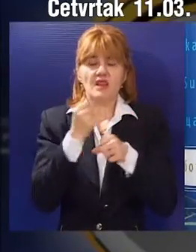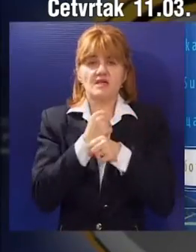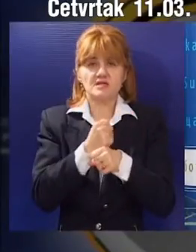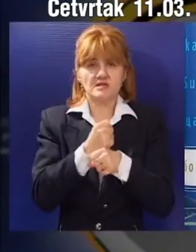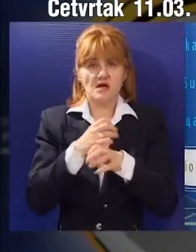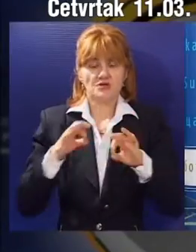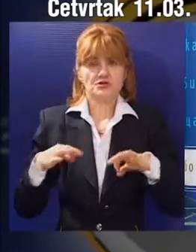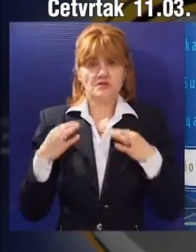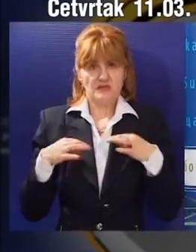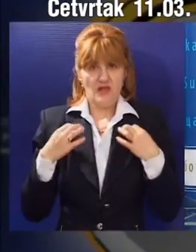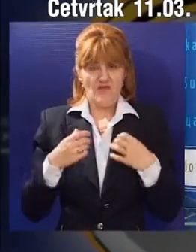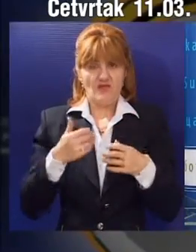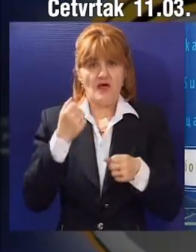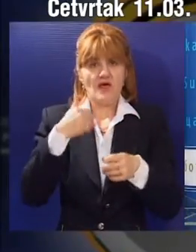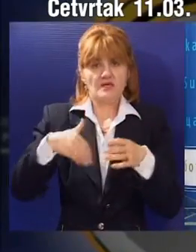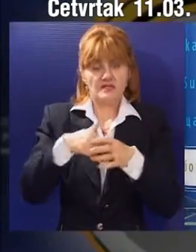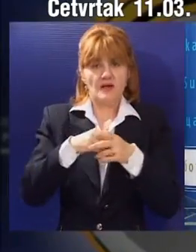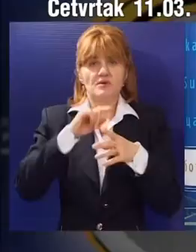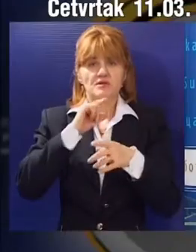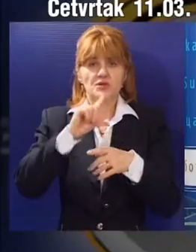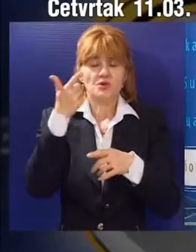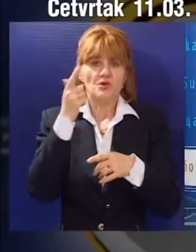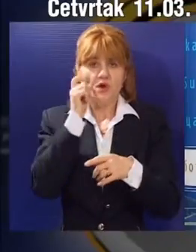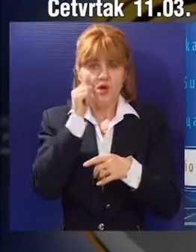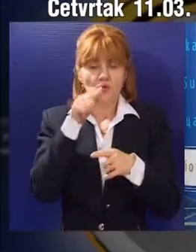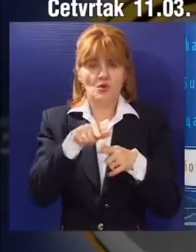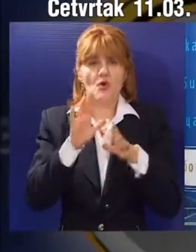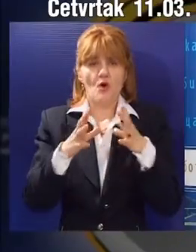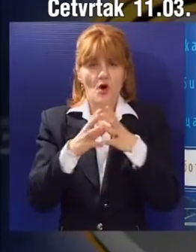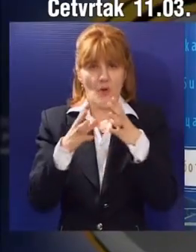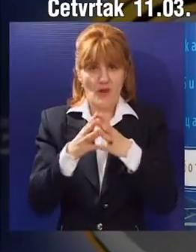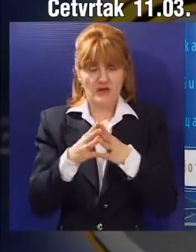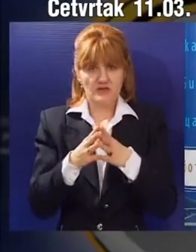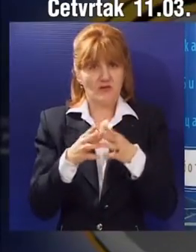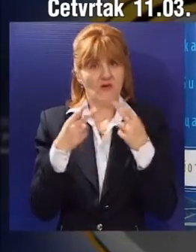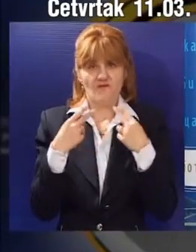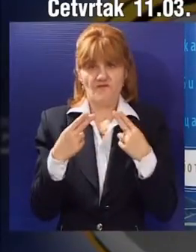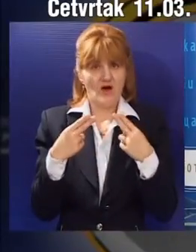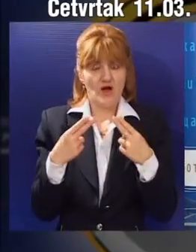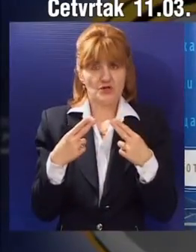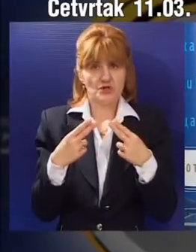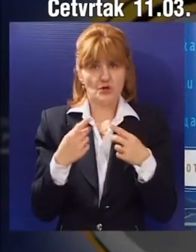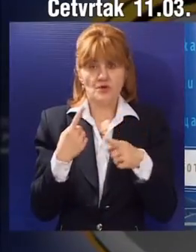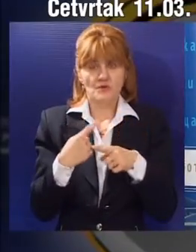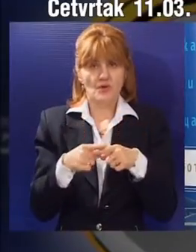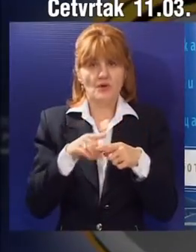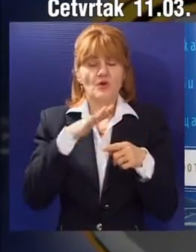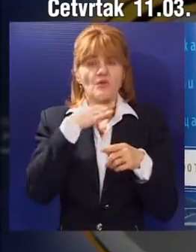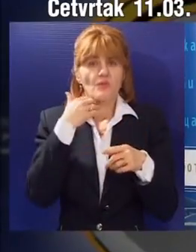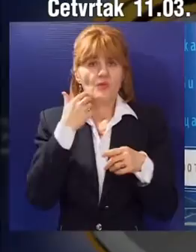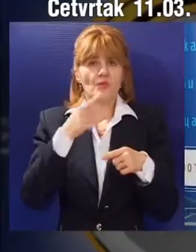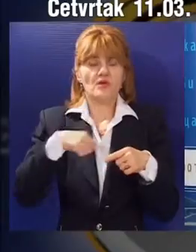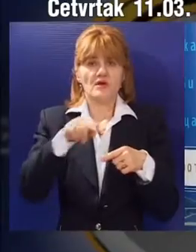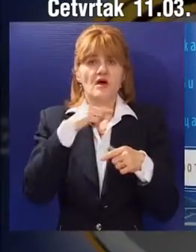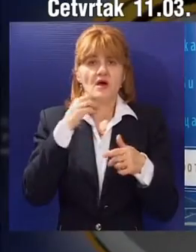zaštite prava radnika, zaposlenih u ovim oblastima. Mislim da je to vrlo važno sa obzirom na vrlo česte najave